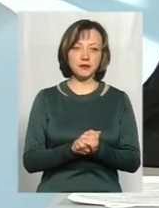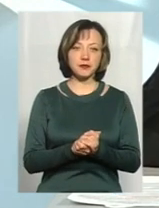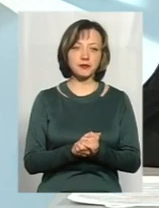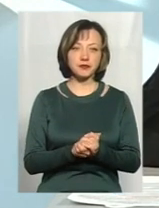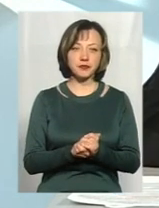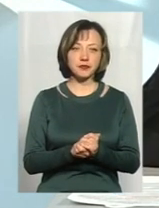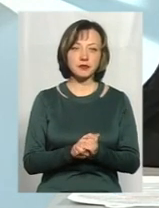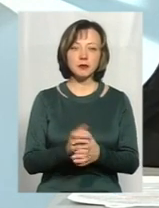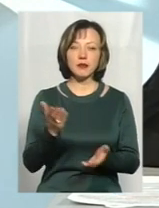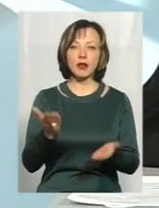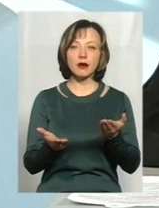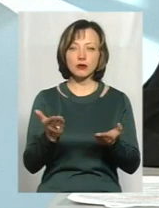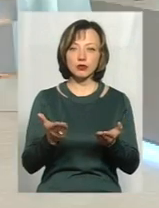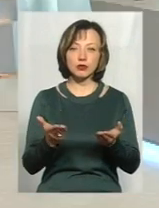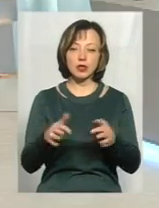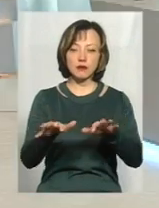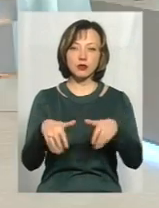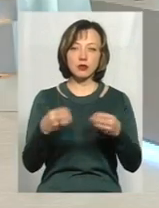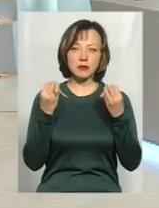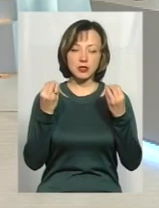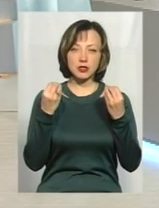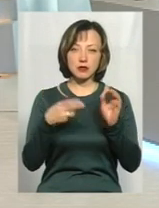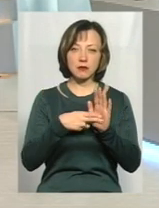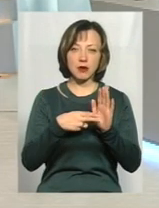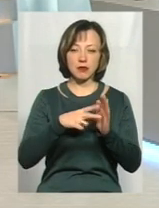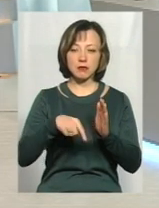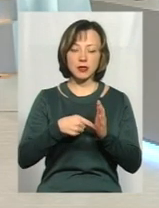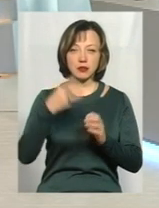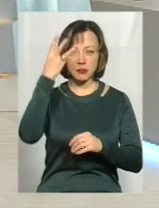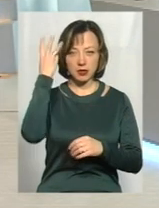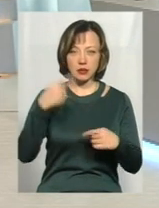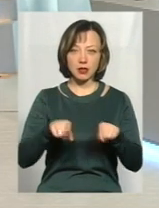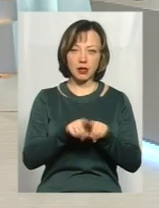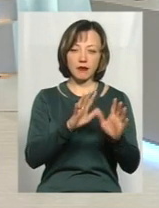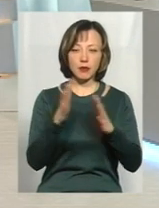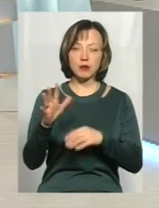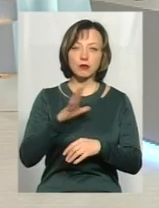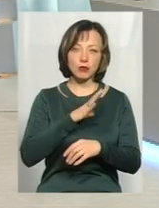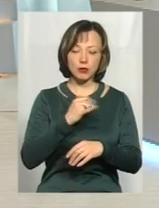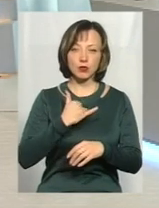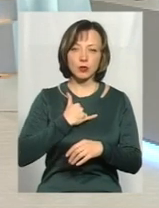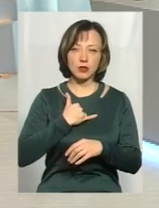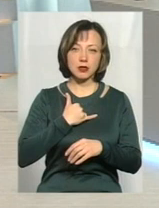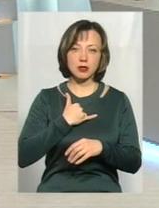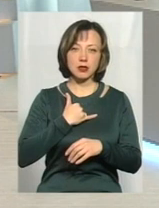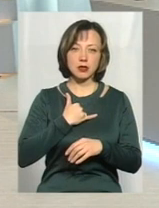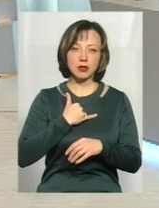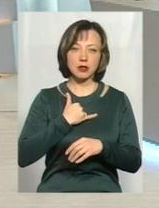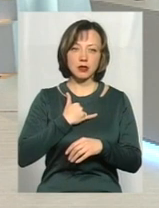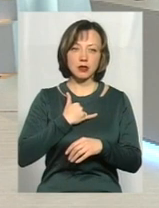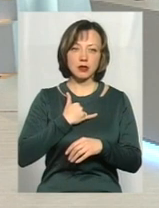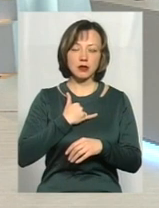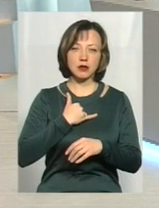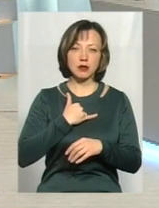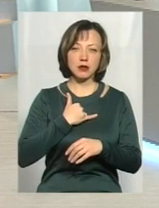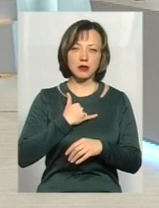Якщо заволодівають престижними марками, по місто Хмельницькому такі випадки були в нас, з